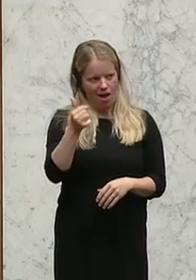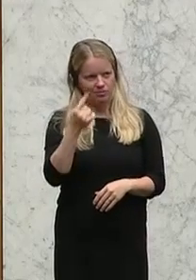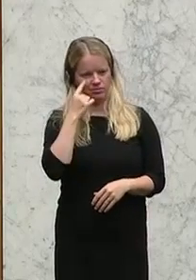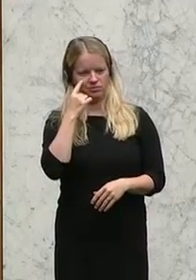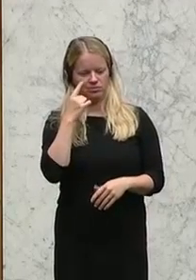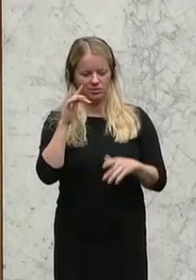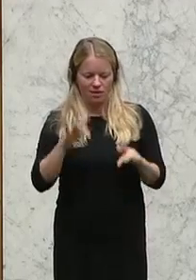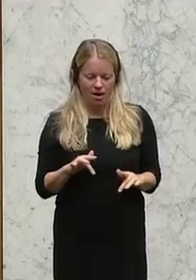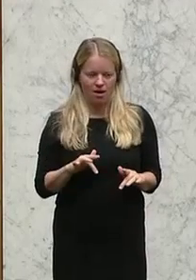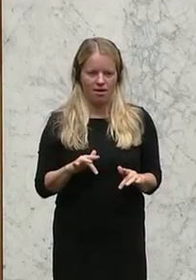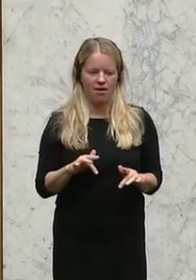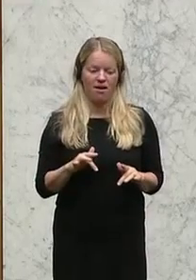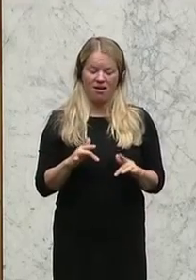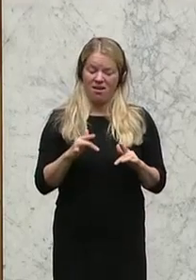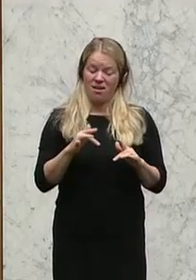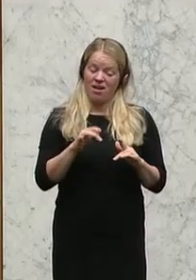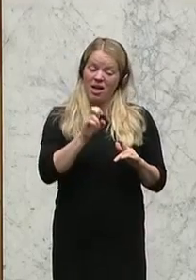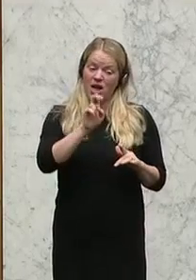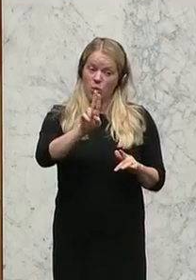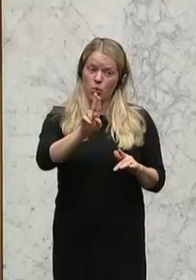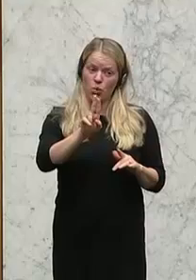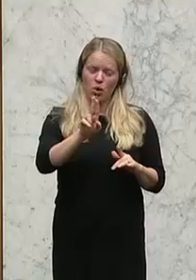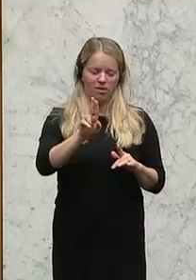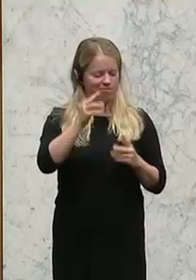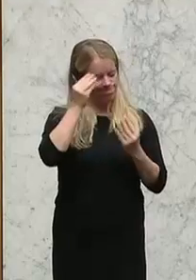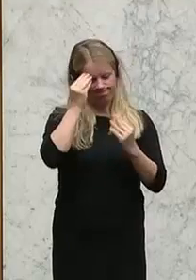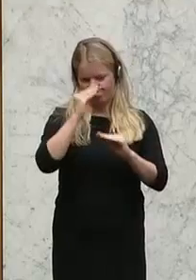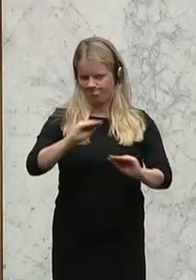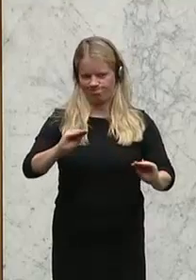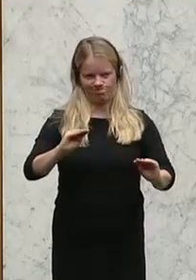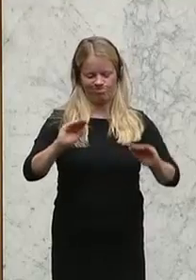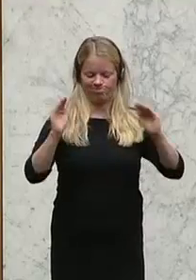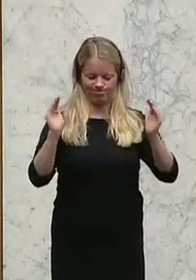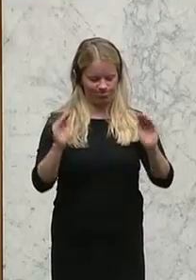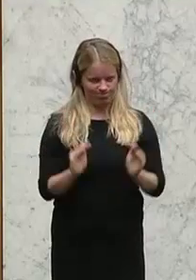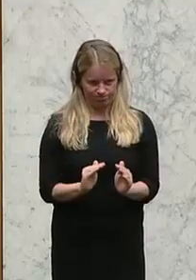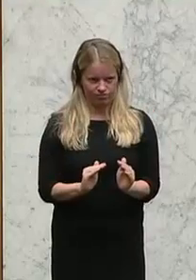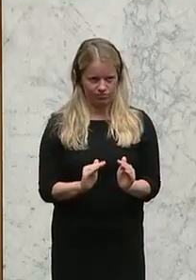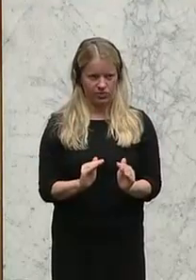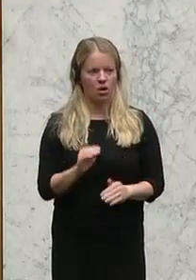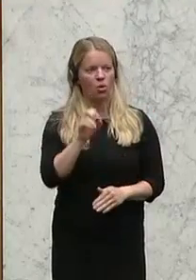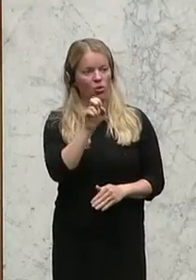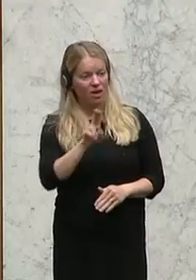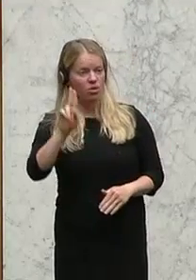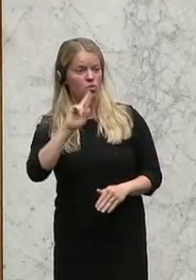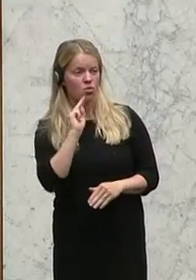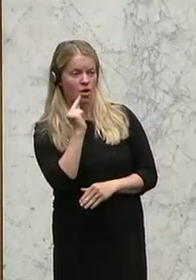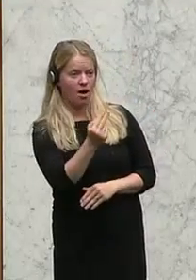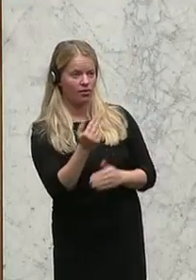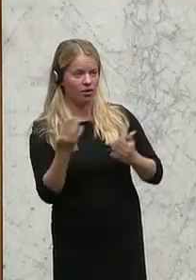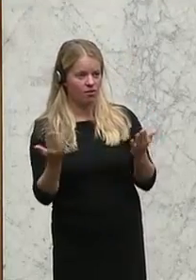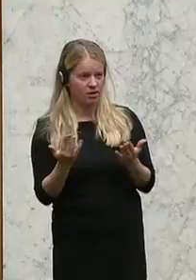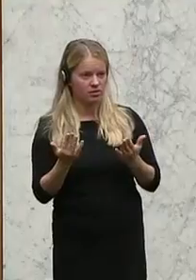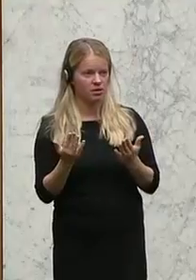verloren gegangen ist. Und auf der anderen Seite die Antwort der Europäischen Union ist, dass sie